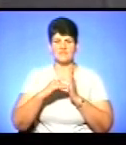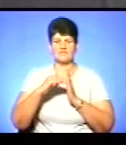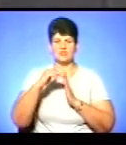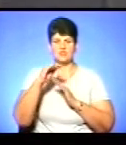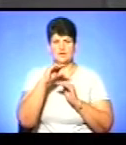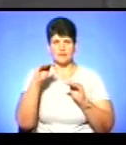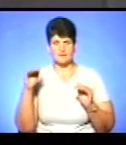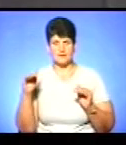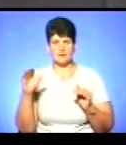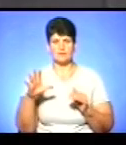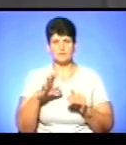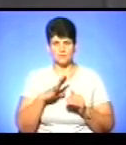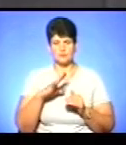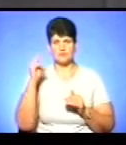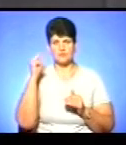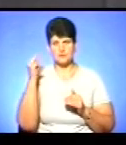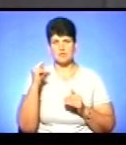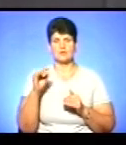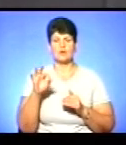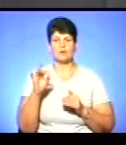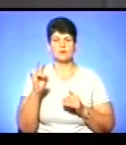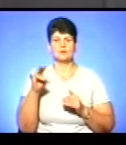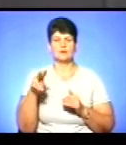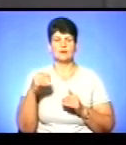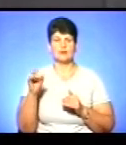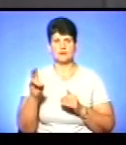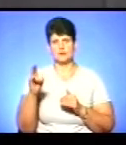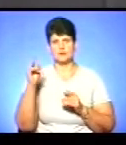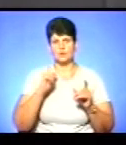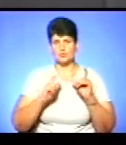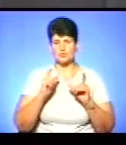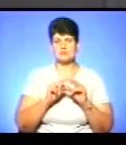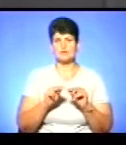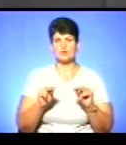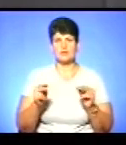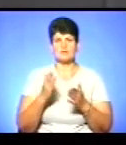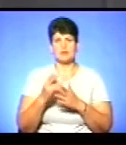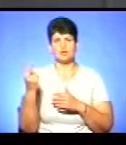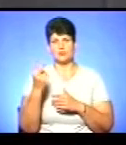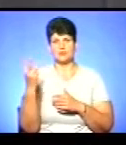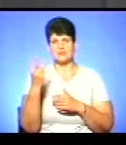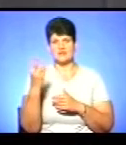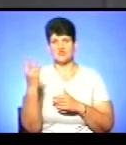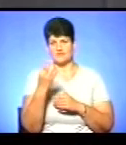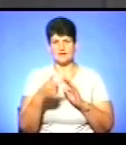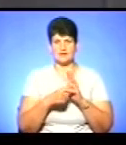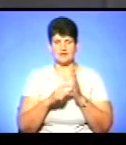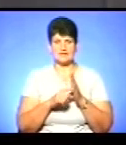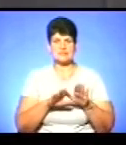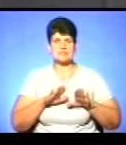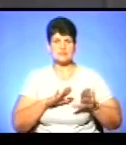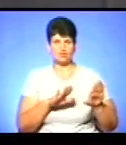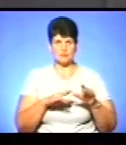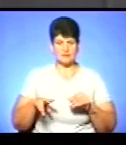пройшли онлайн-курси педагоги, які мають другі, треті, четверті класи, заступники,